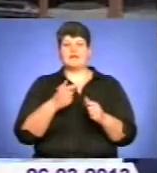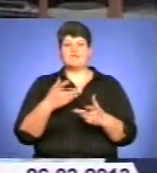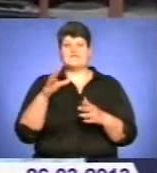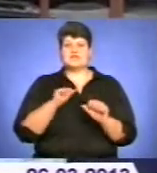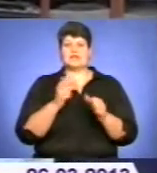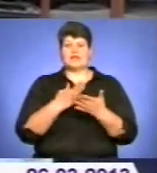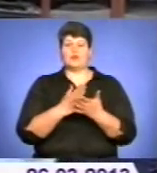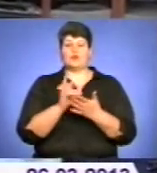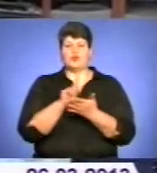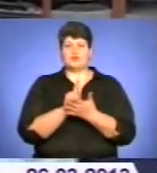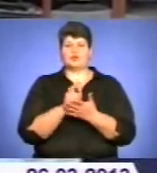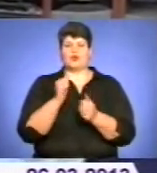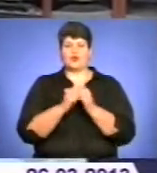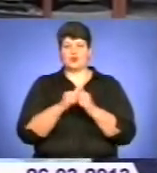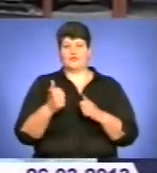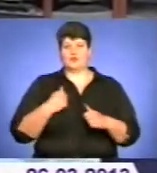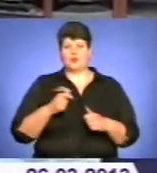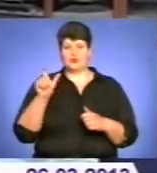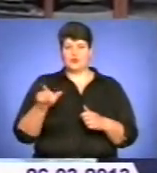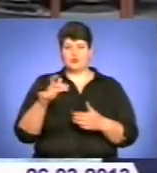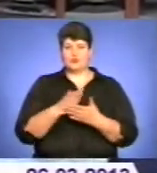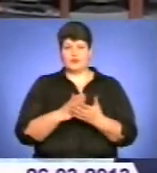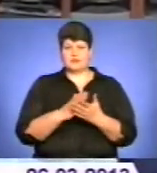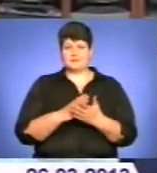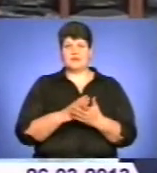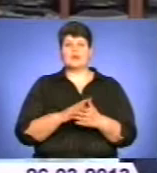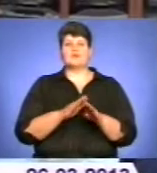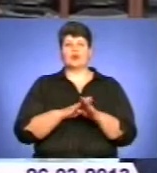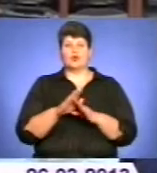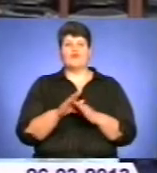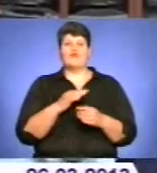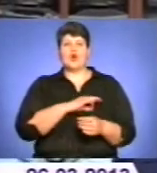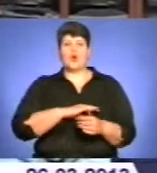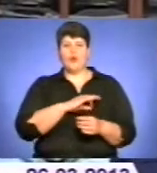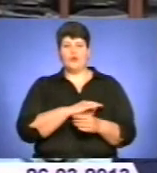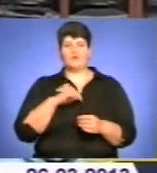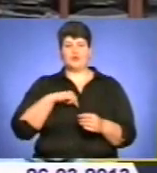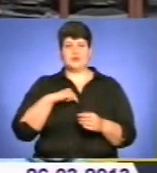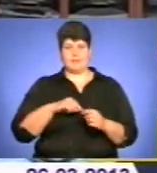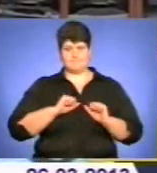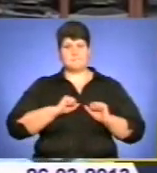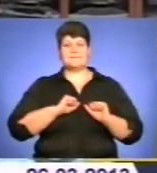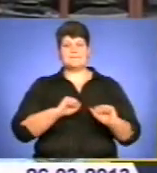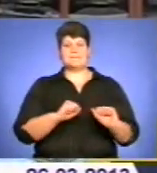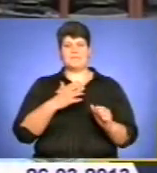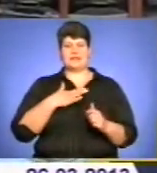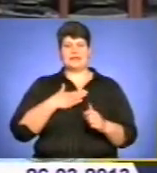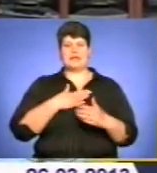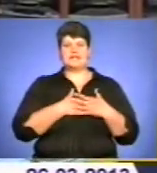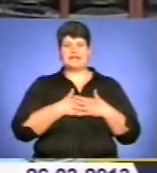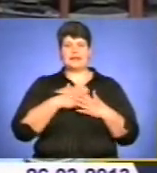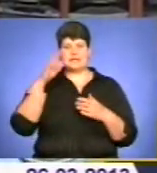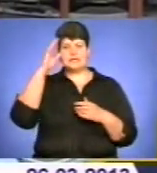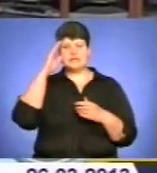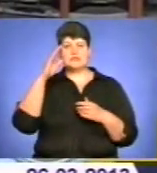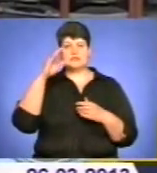Особовий склад ми виховуємо в дусі патріотизму до того, щоб вони якісно несли службу по охороні